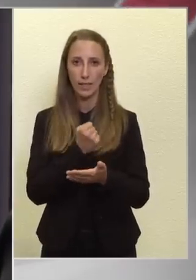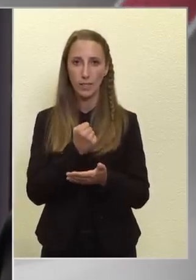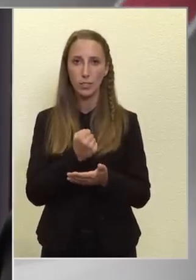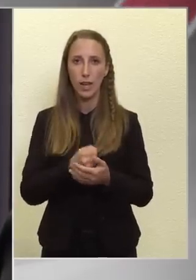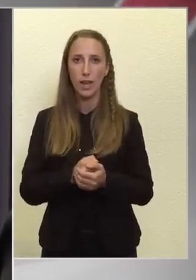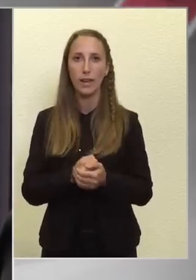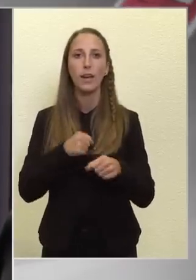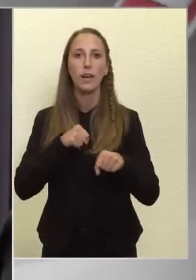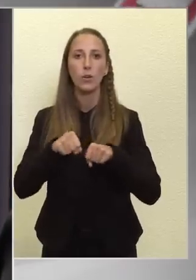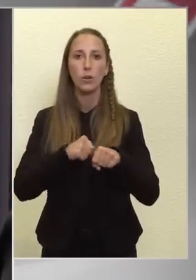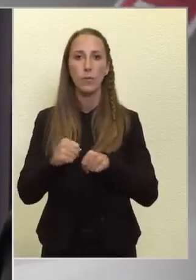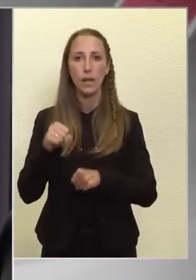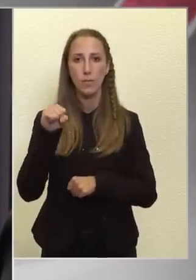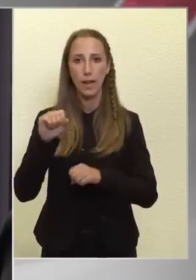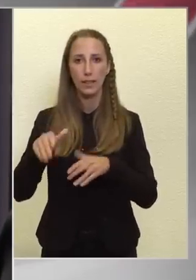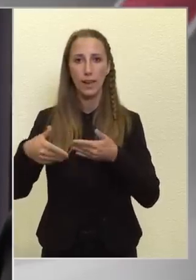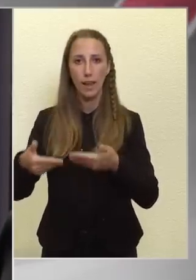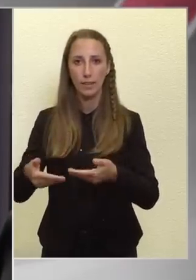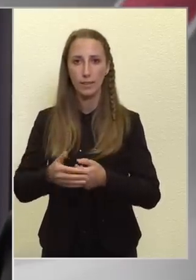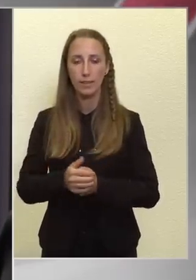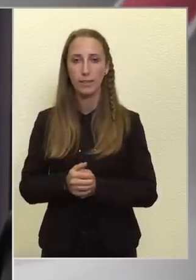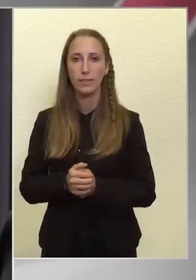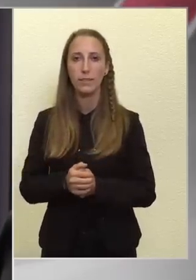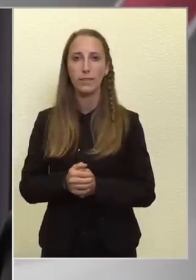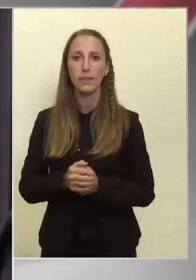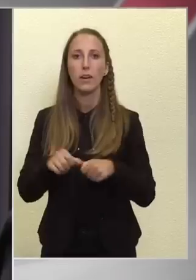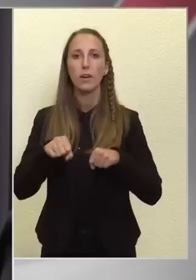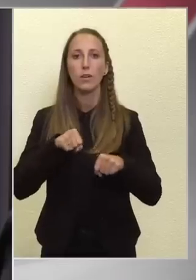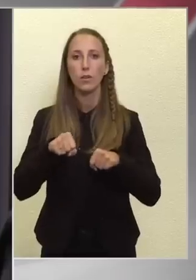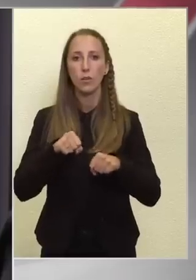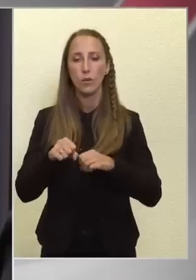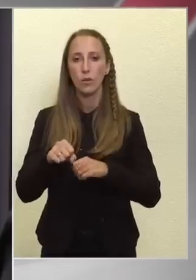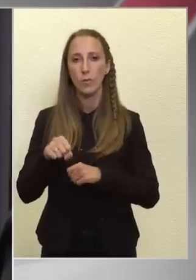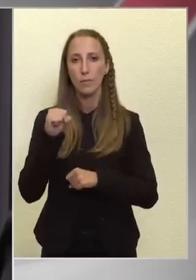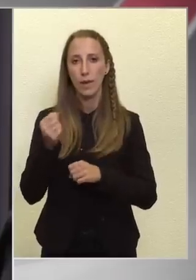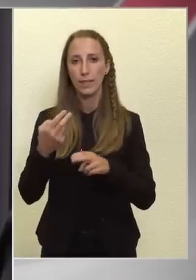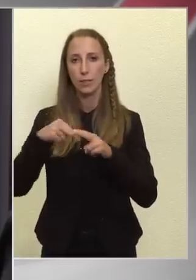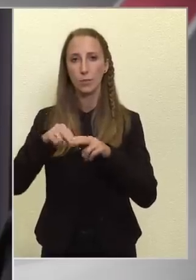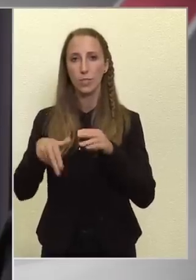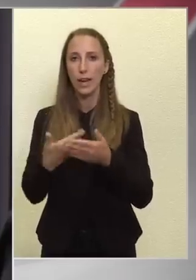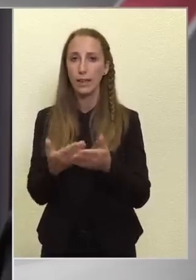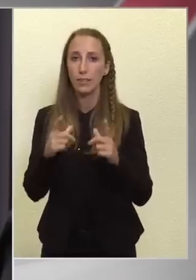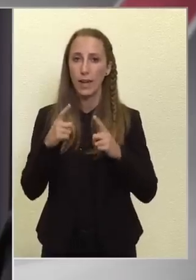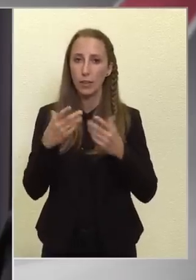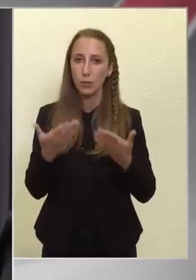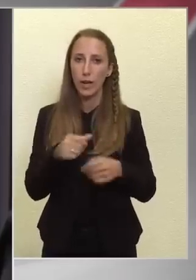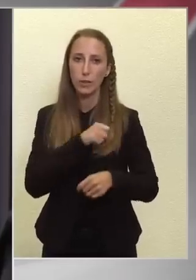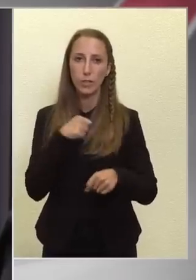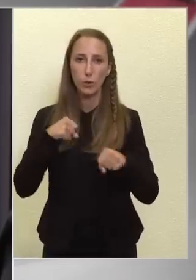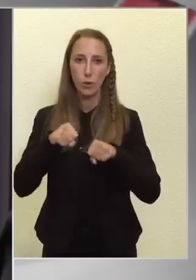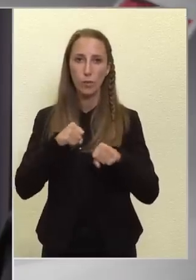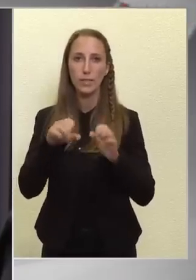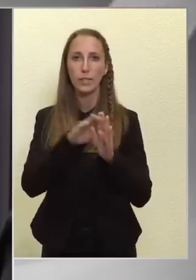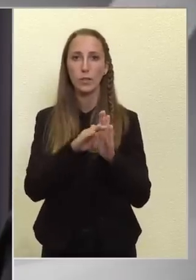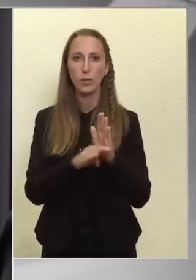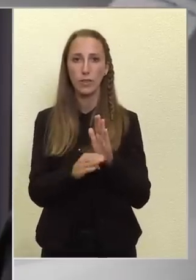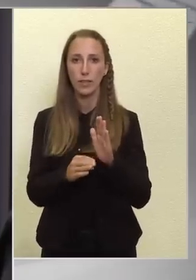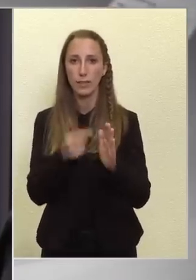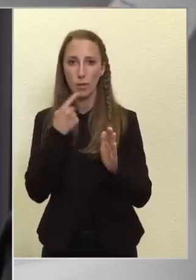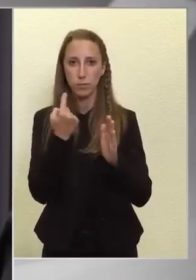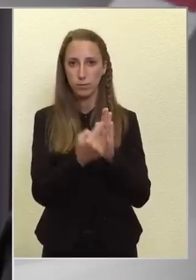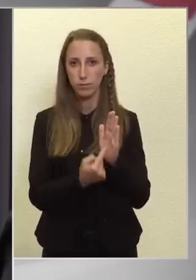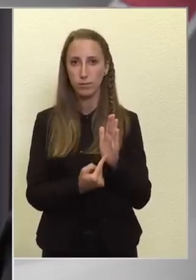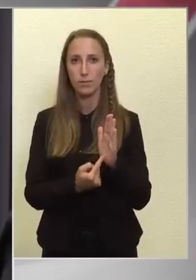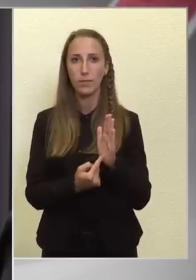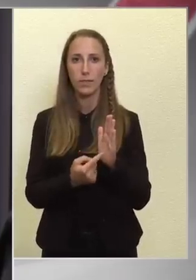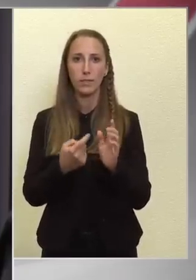kormánypárti lett, kormánypárti többség lett, várható-e, hogy az önkormányzat a törvényi előírások